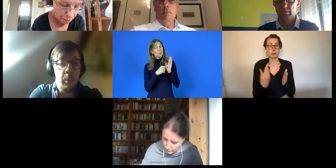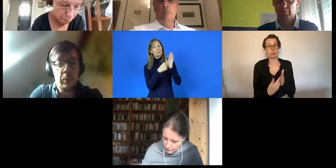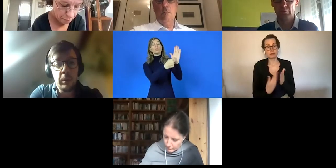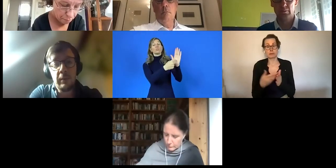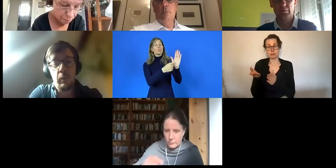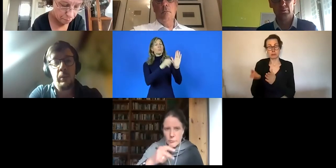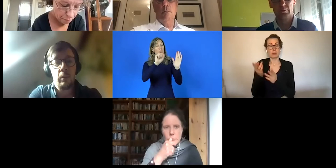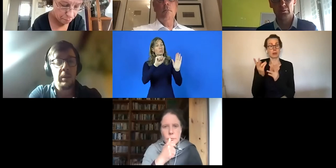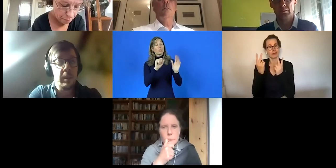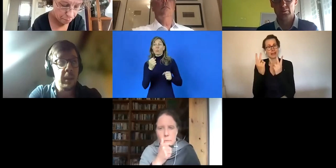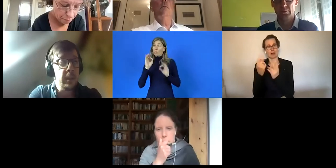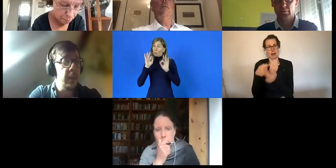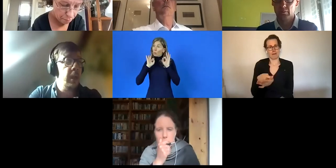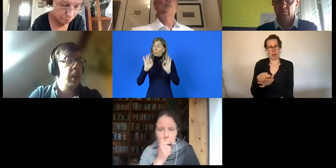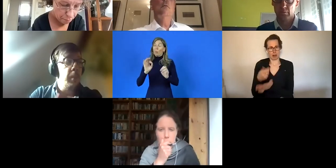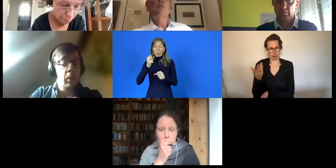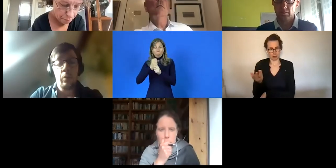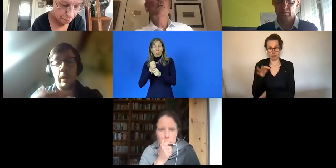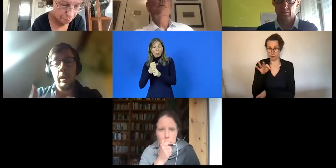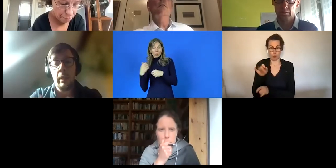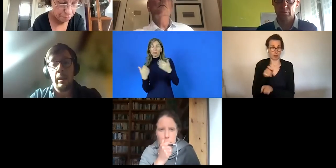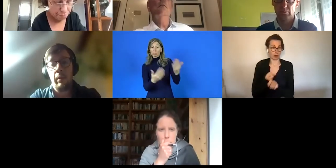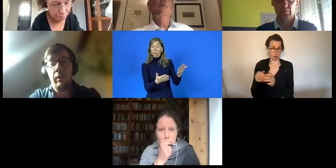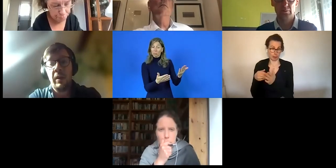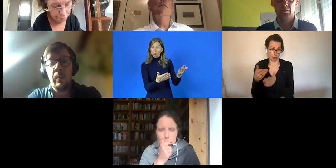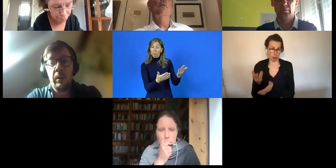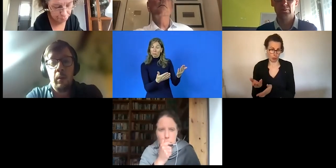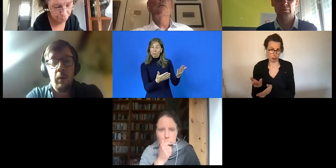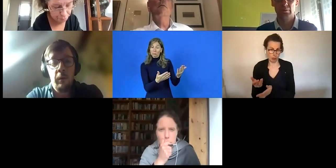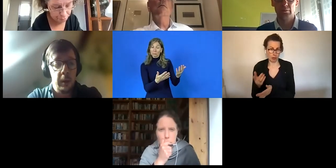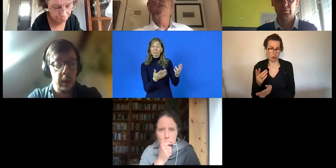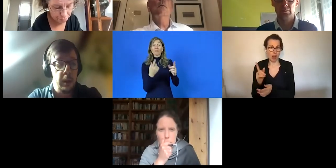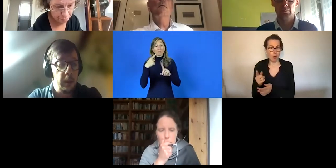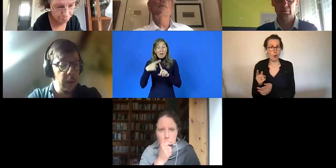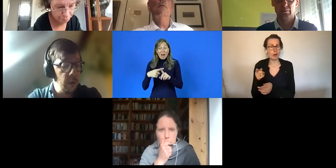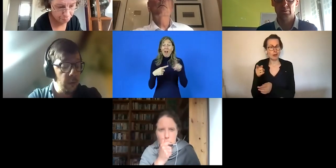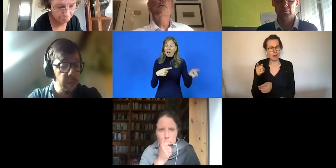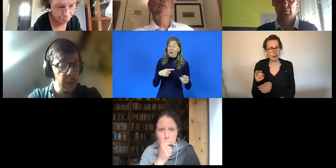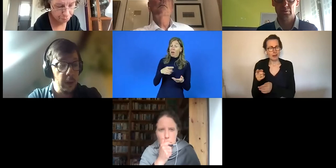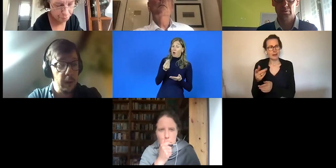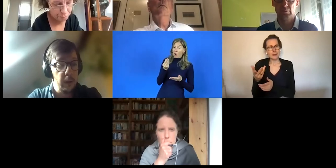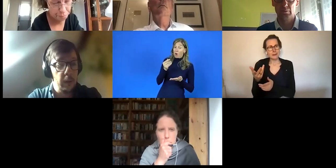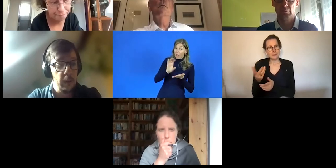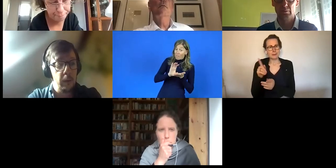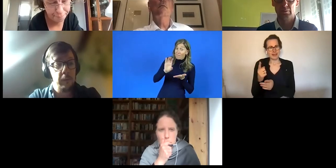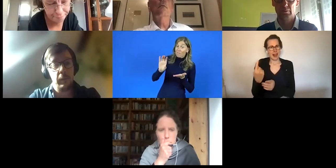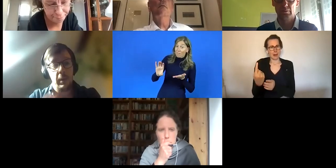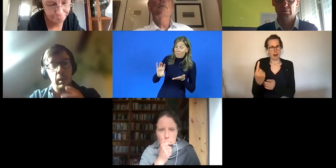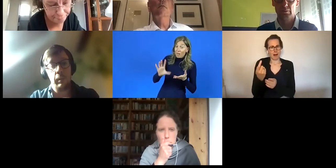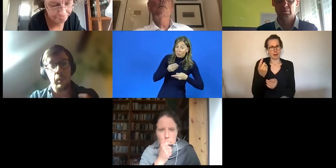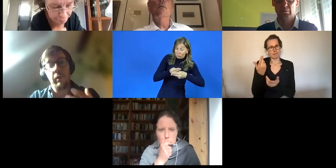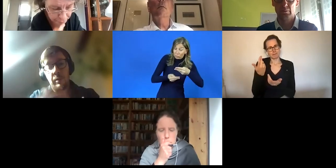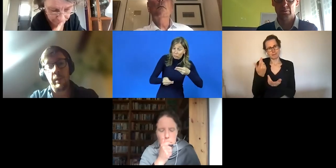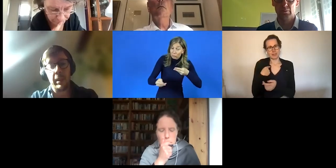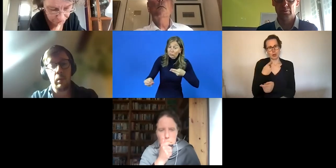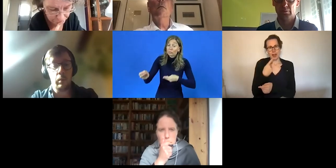deswegen müssen möglichst noch viel mehr Beschäftigungsmöglichkeiten geschaffen werden. Und